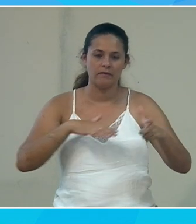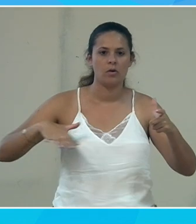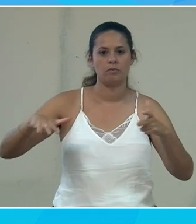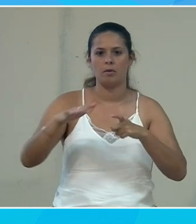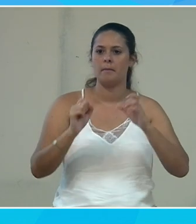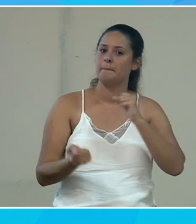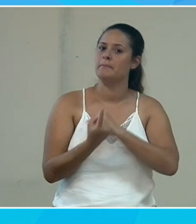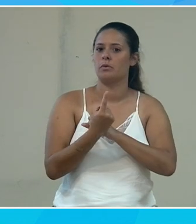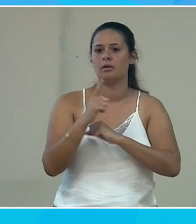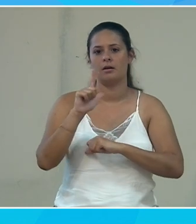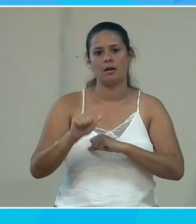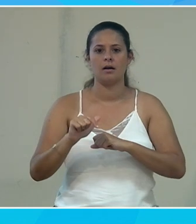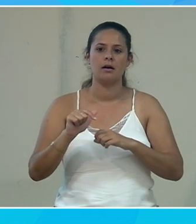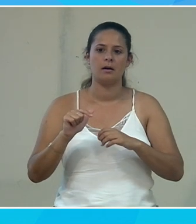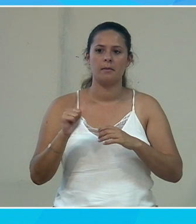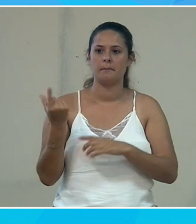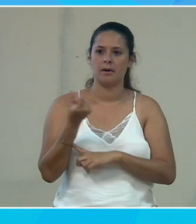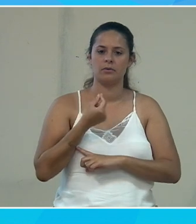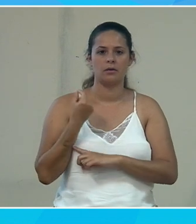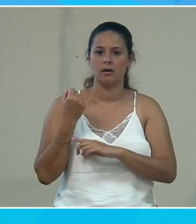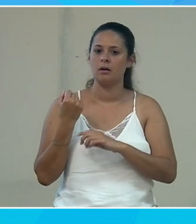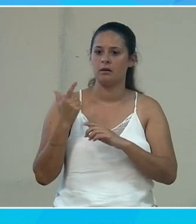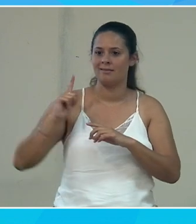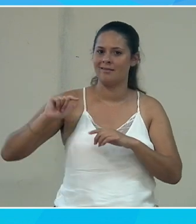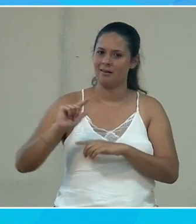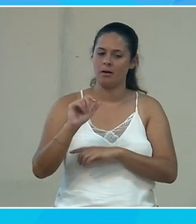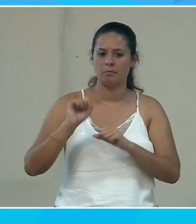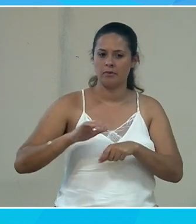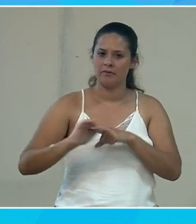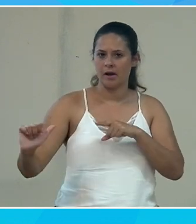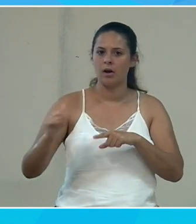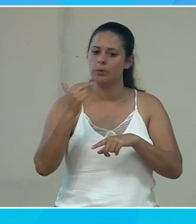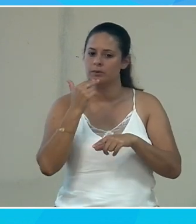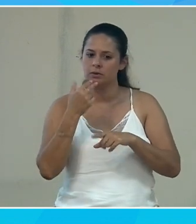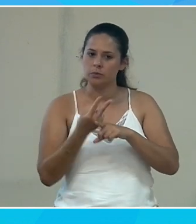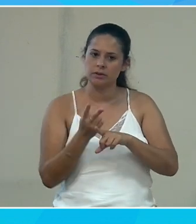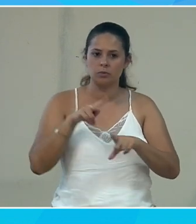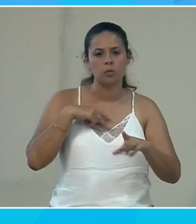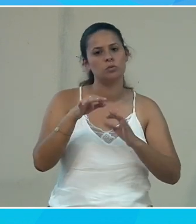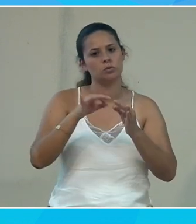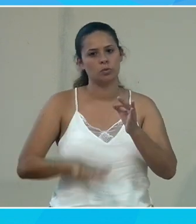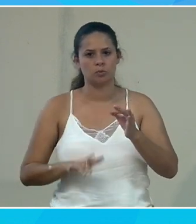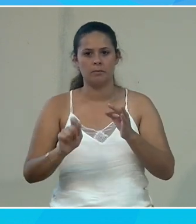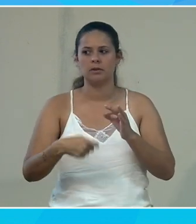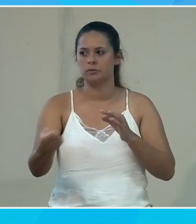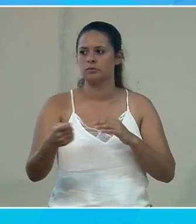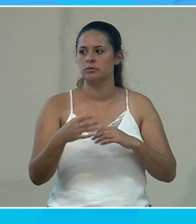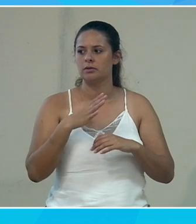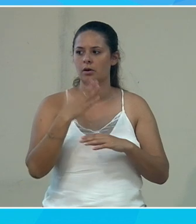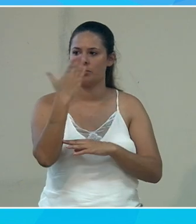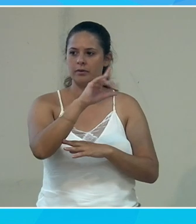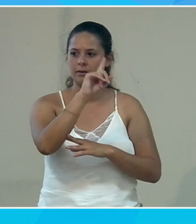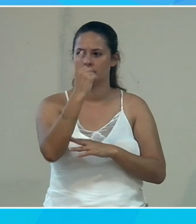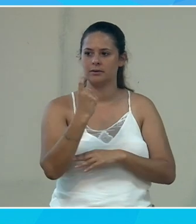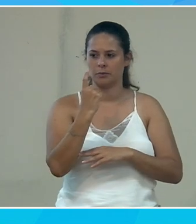par contre on a des partenaires qui sont formés et qui sont capables de le faire et qui vont éventuellement utiliser nos outils nos solutions il y a une autre